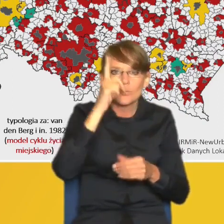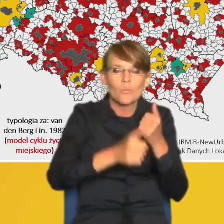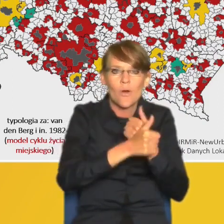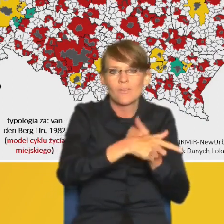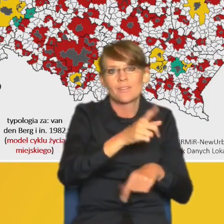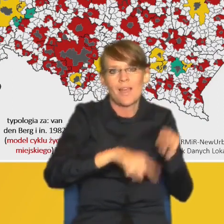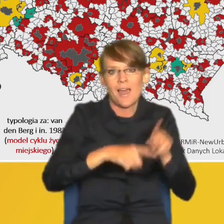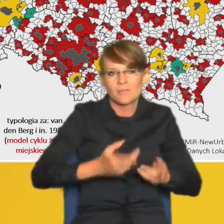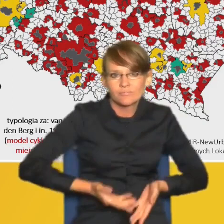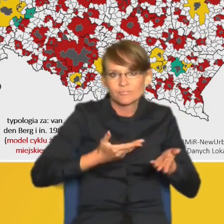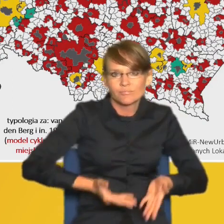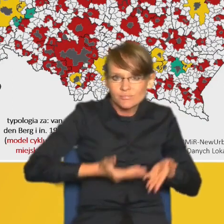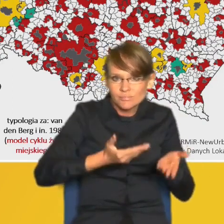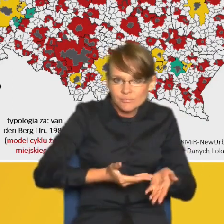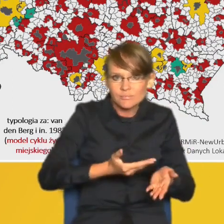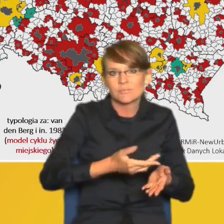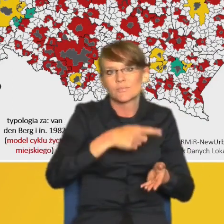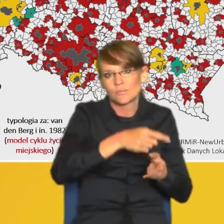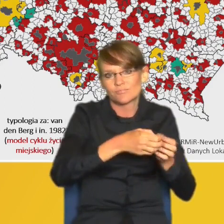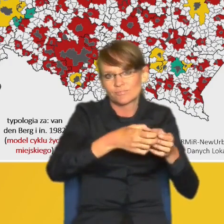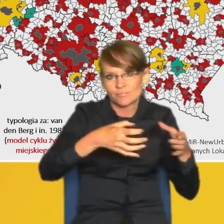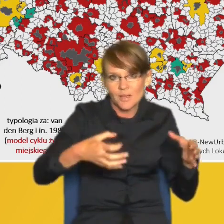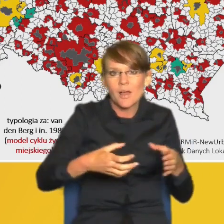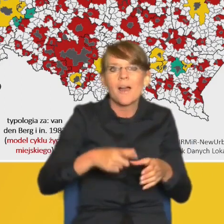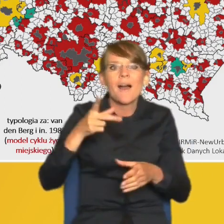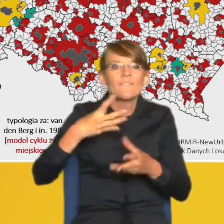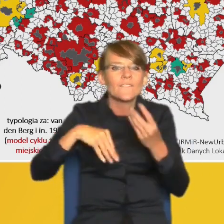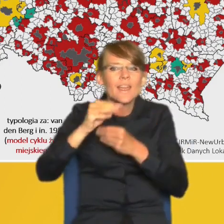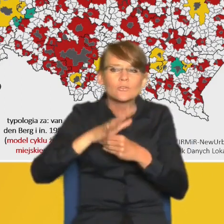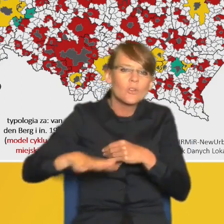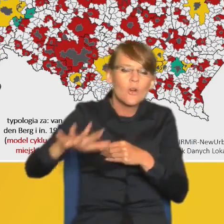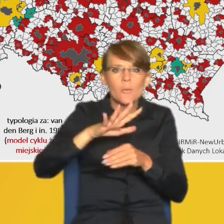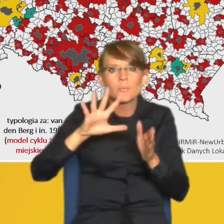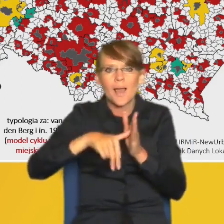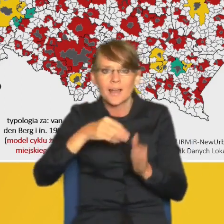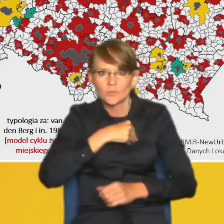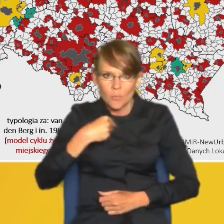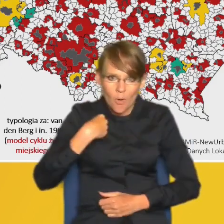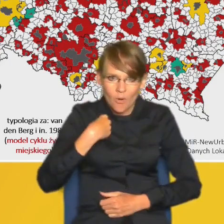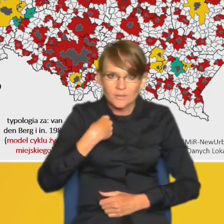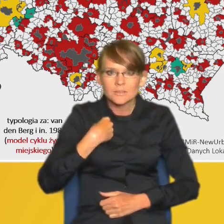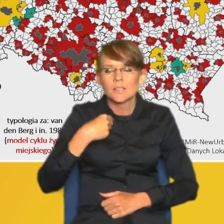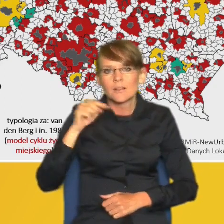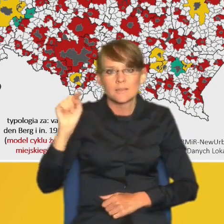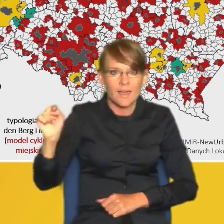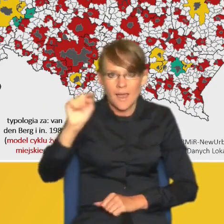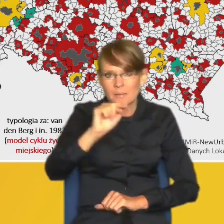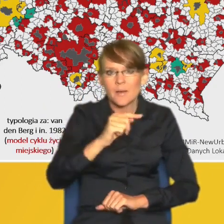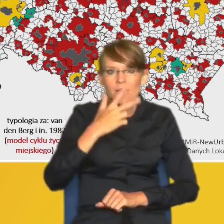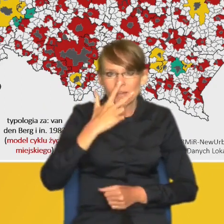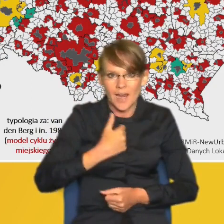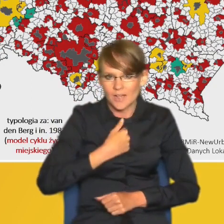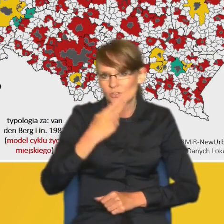większości polskich miast, poza tymi położonymi w metropoliach, mamy do czynienia z bardzo wyraźnym,